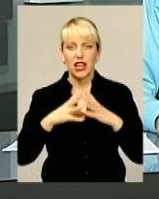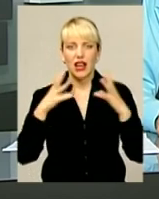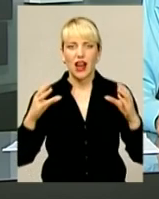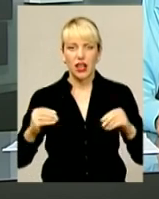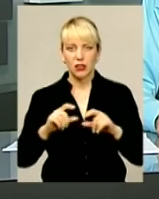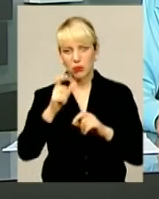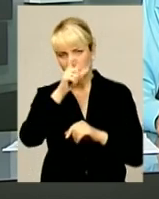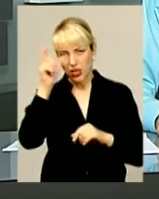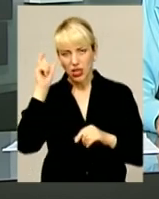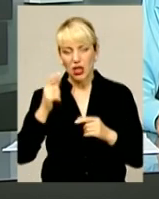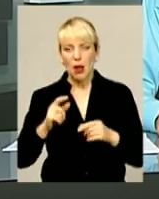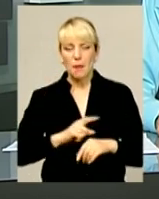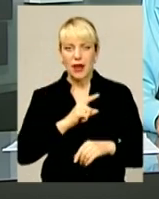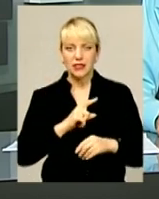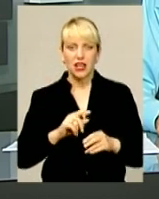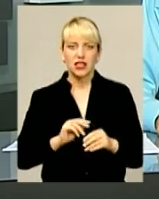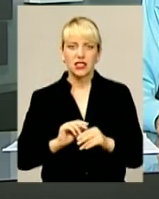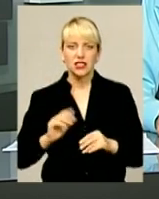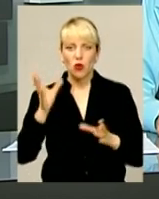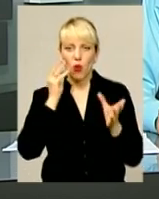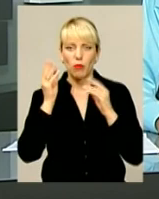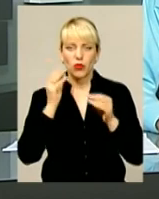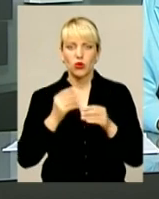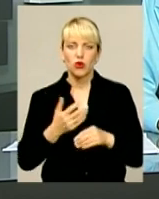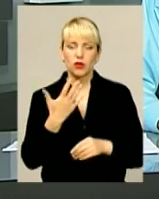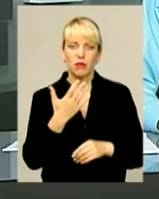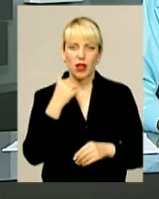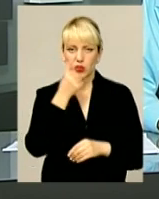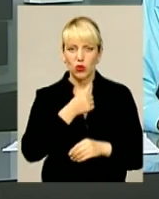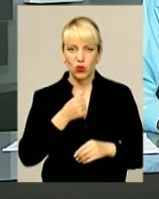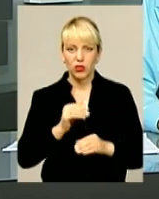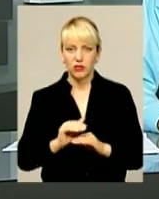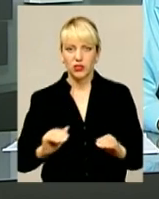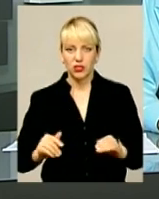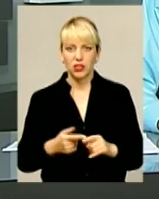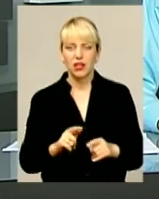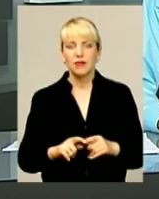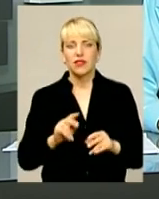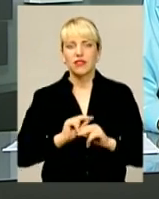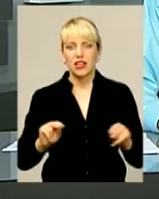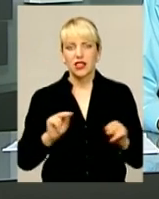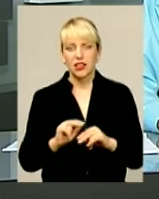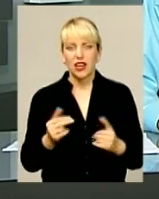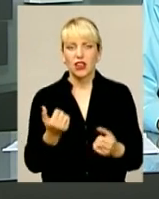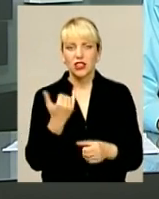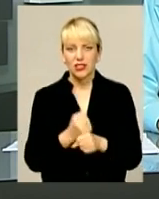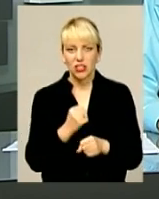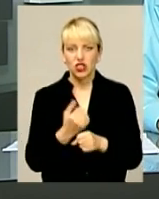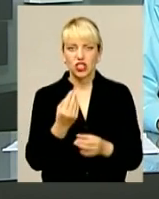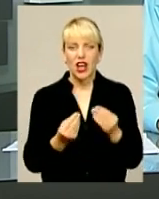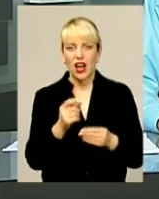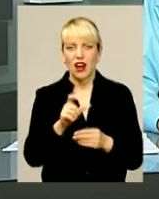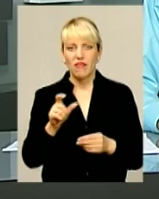опановують хлопці і дівчата віком від 5 років. Викладають регбійну науку в академії діючі хмельницькі гравці. Заняття